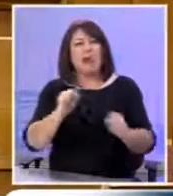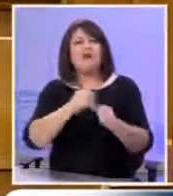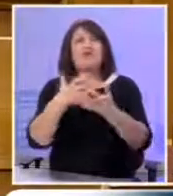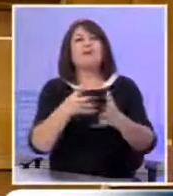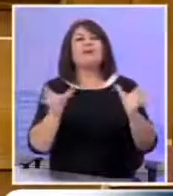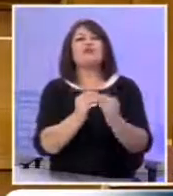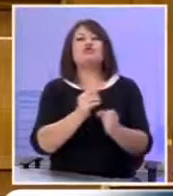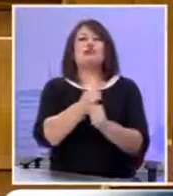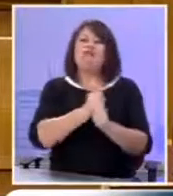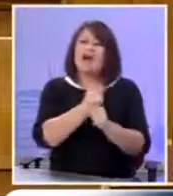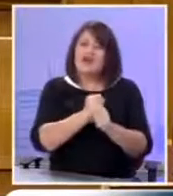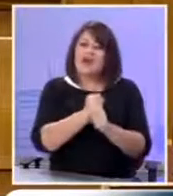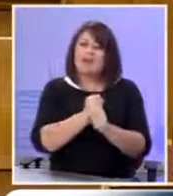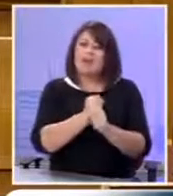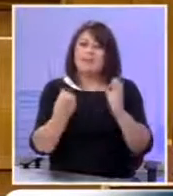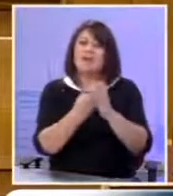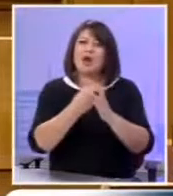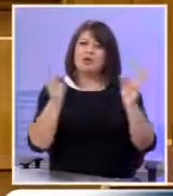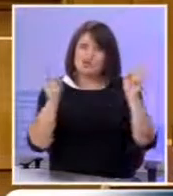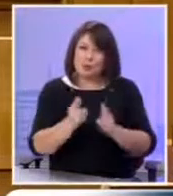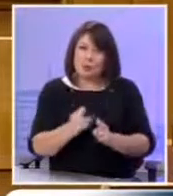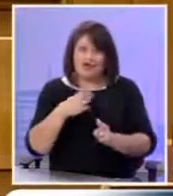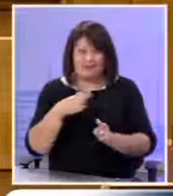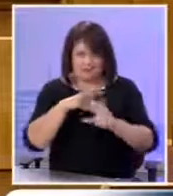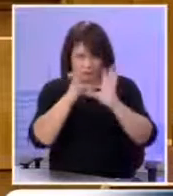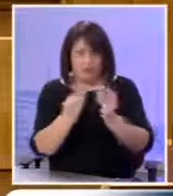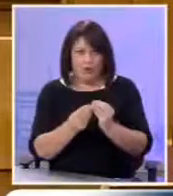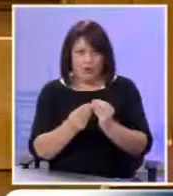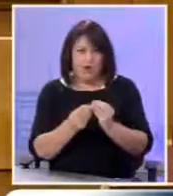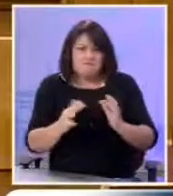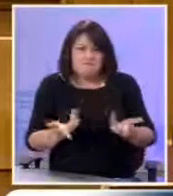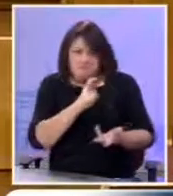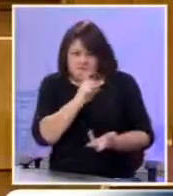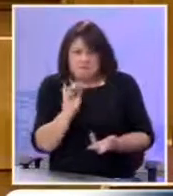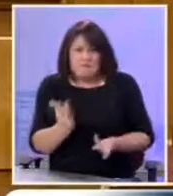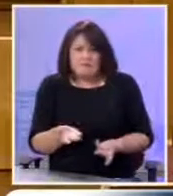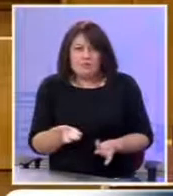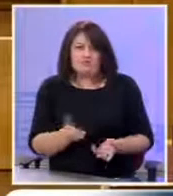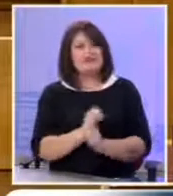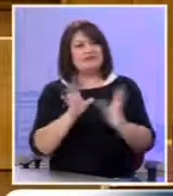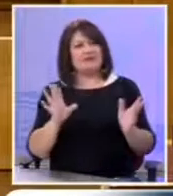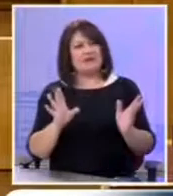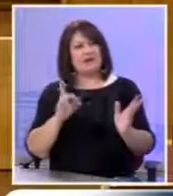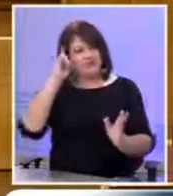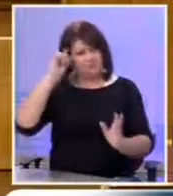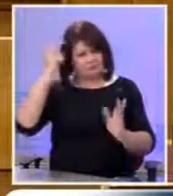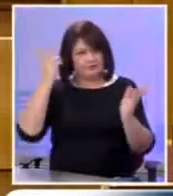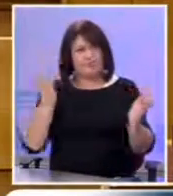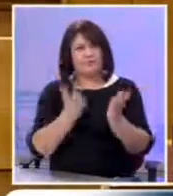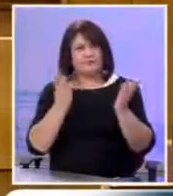συρρίγνωση της παραγωγικής βάσης της χώρας Μήπως κυρίες και κύριοι βουλευτές ξαφνικά όπως μας λένε